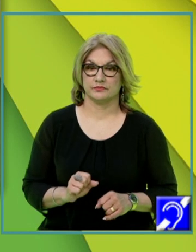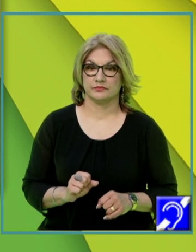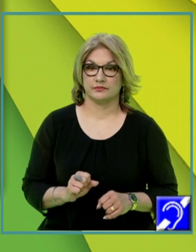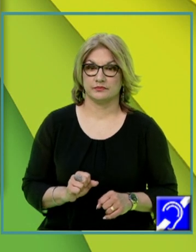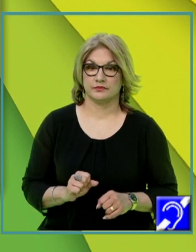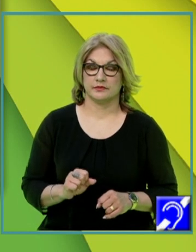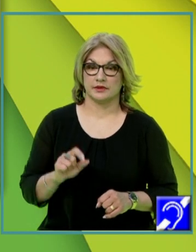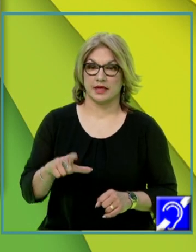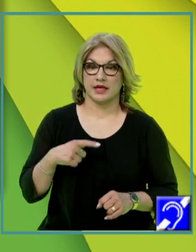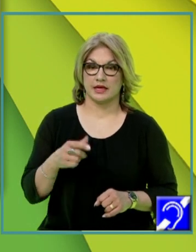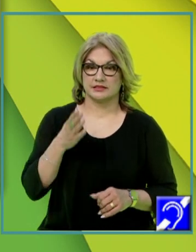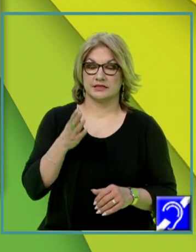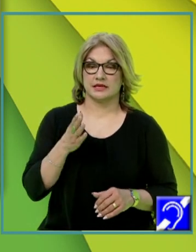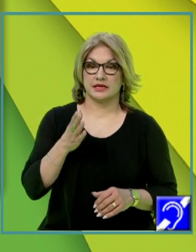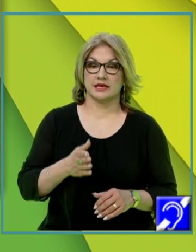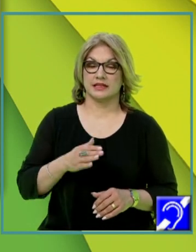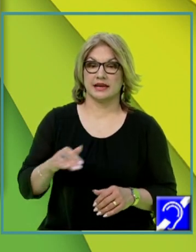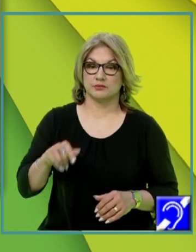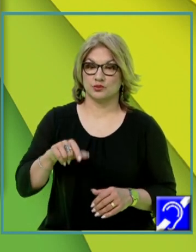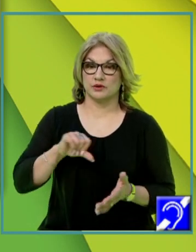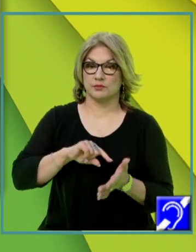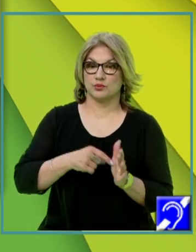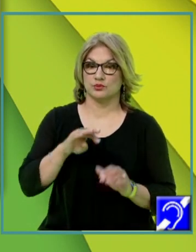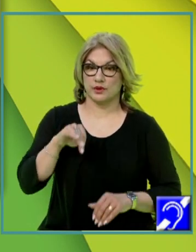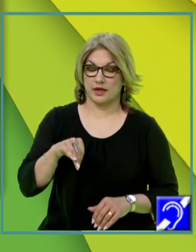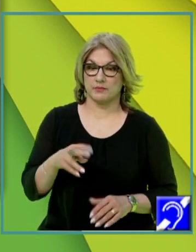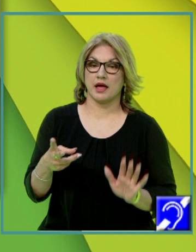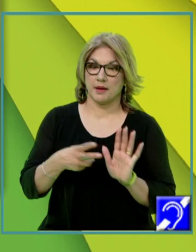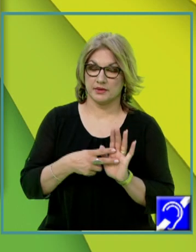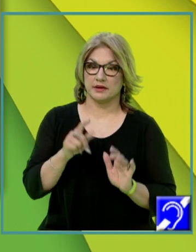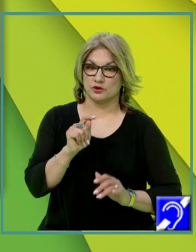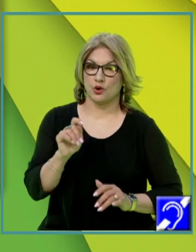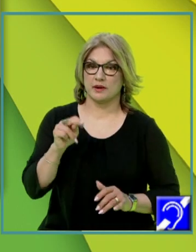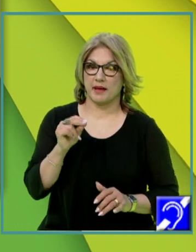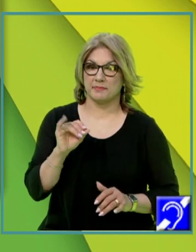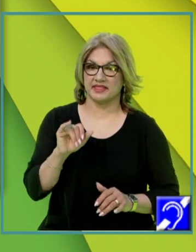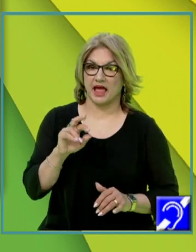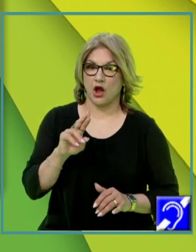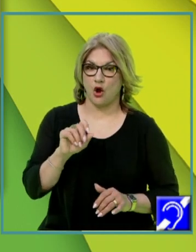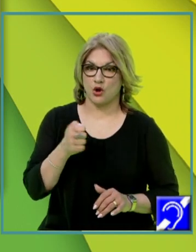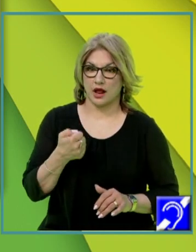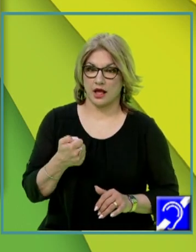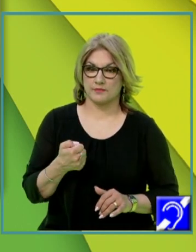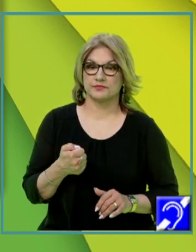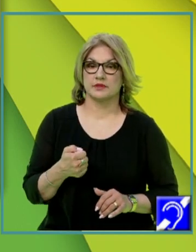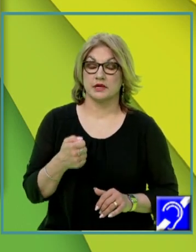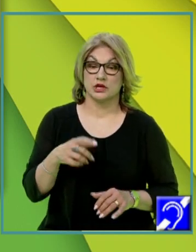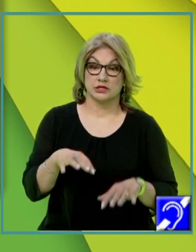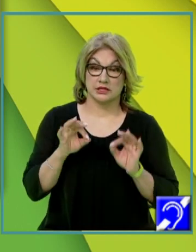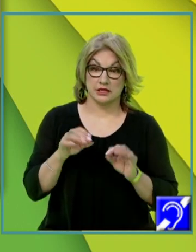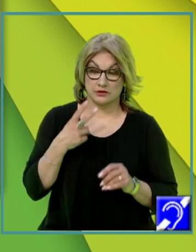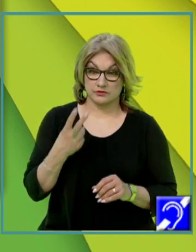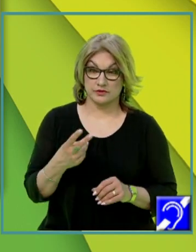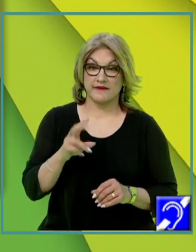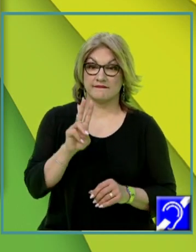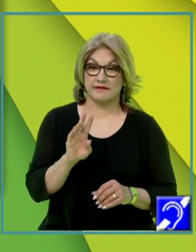care e dreptunghic în M. Deci, aplicând din nou teorema lui Pitagora, vom deduce că VM